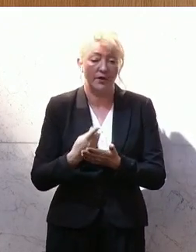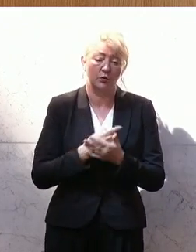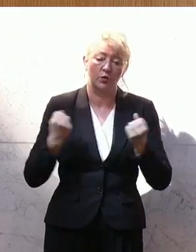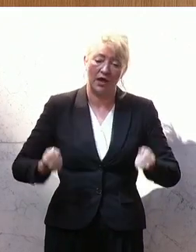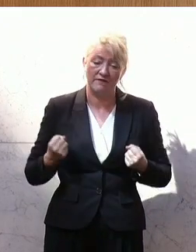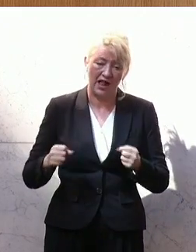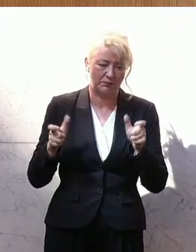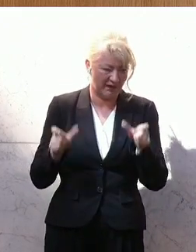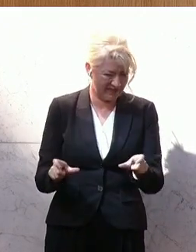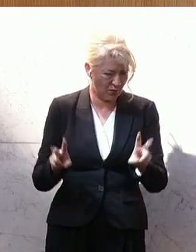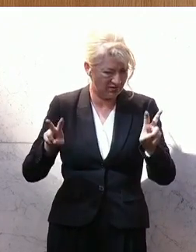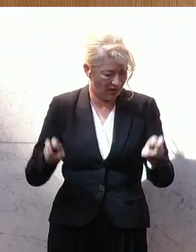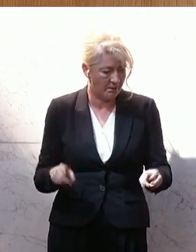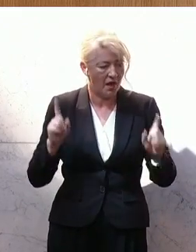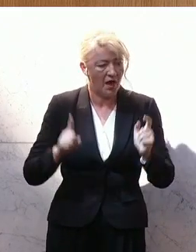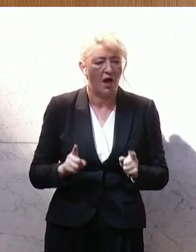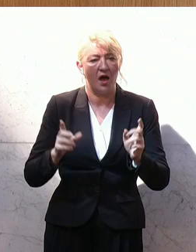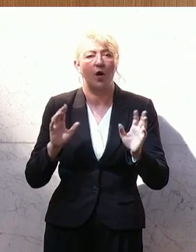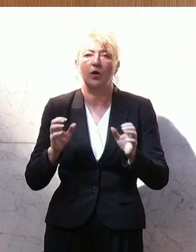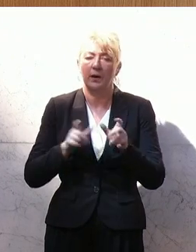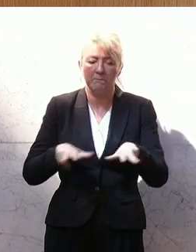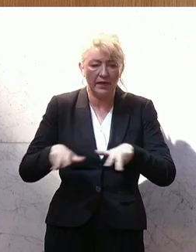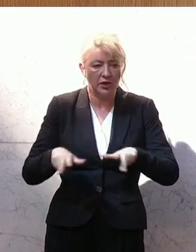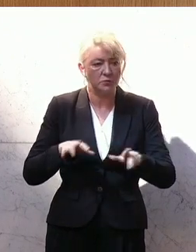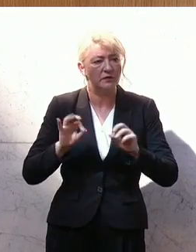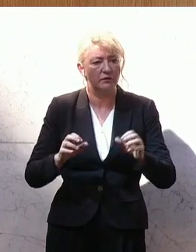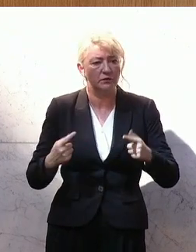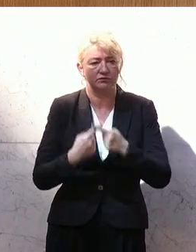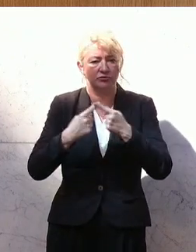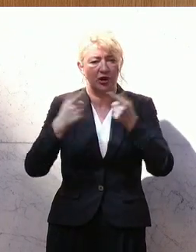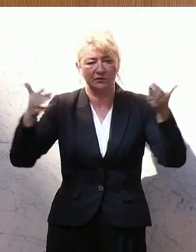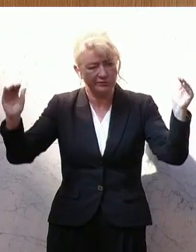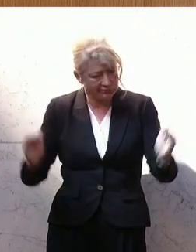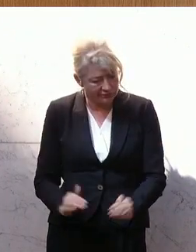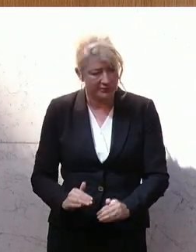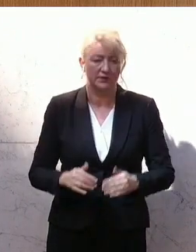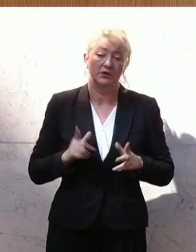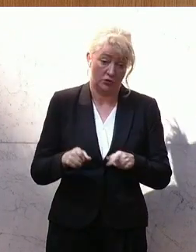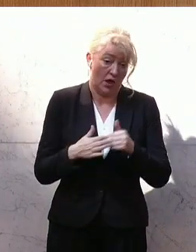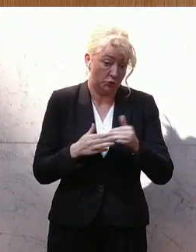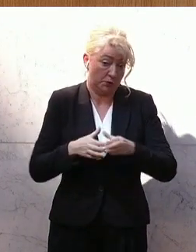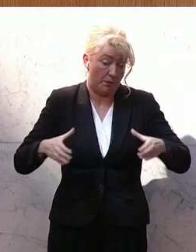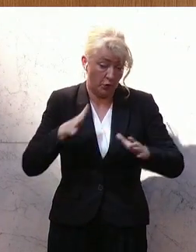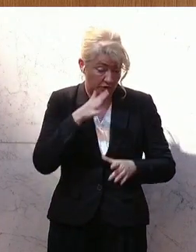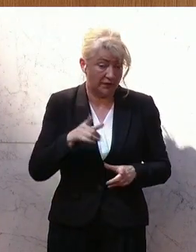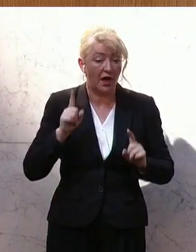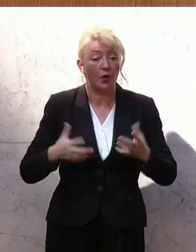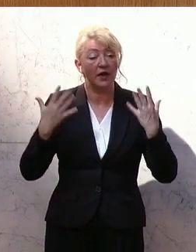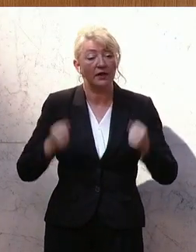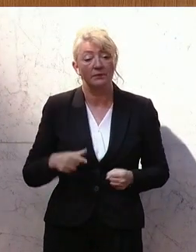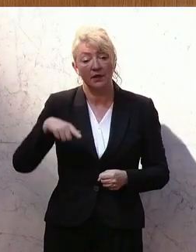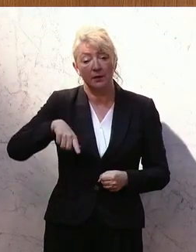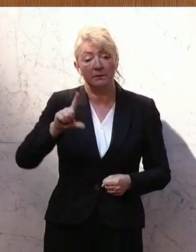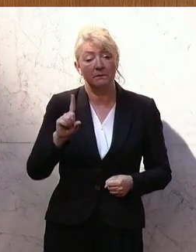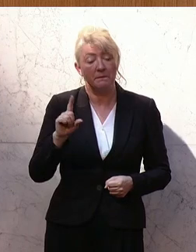Gewaltprävention und Deeskalationsmanagement für Lehrkräfte ausgebaut. Und ich möchte auch noch kurz auf die Ergebnisse von PISA